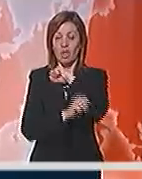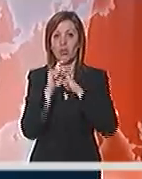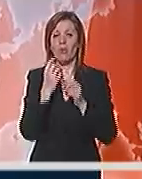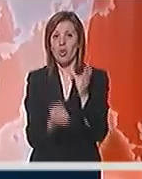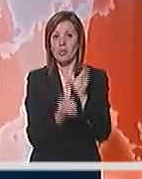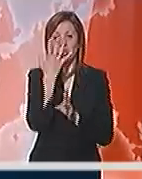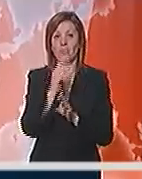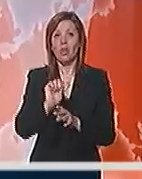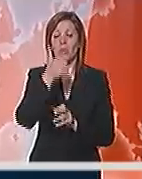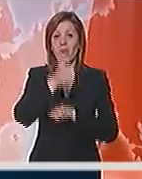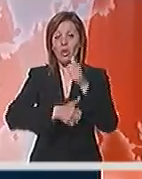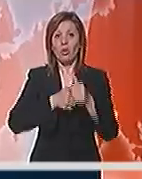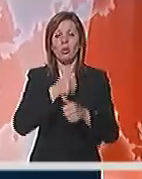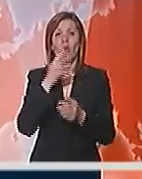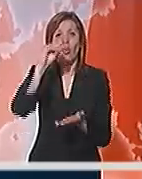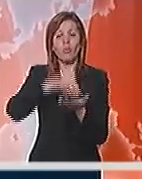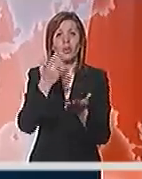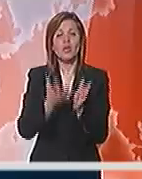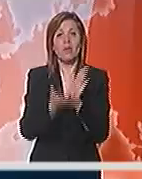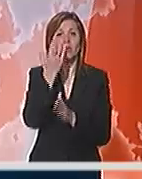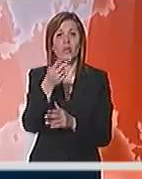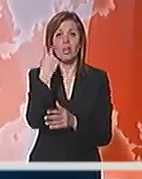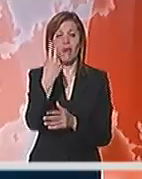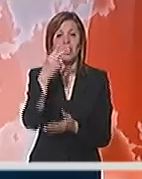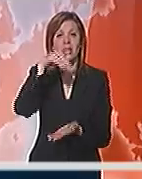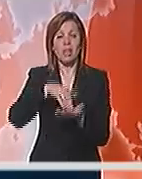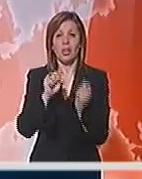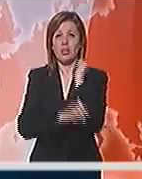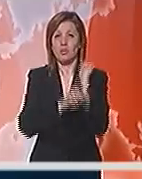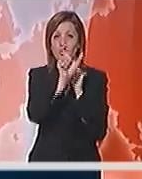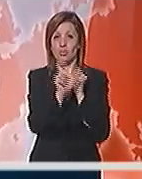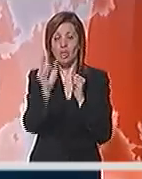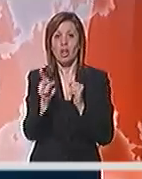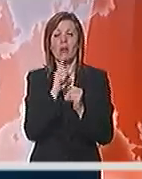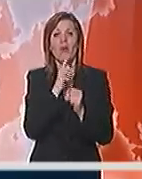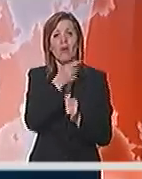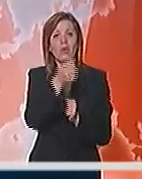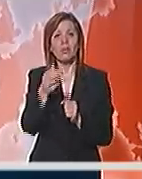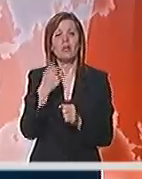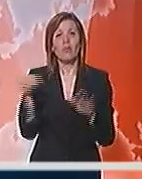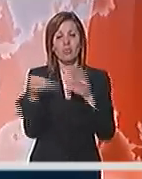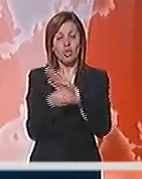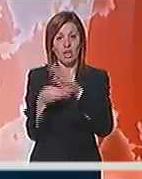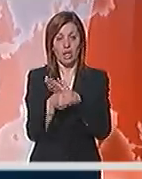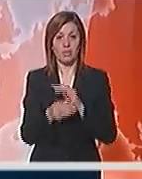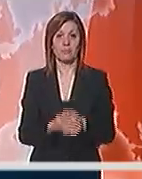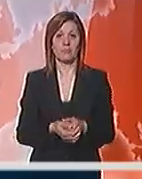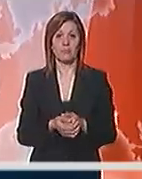osnivač na prvoj godini studija upiše nešto više od 20.000 studenta koji se finansiraju iz budžeta.